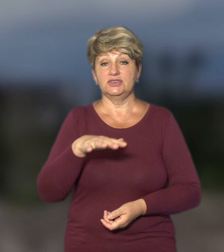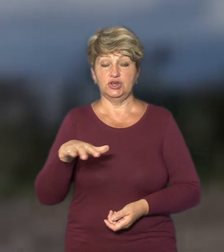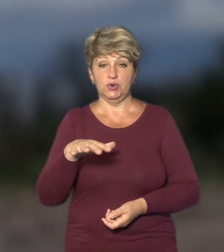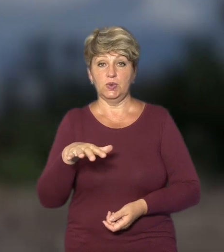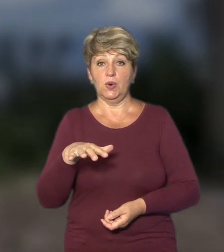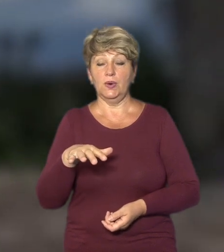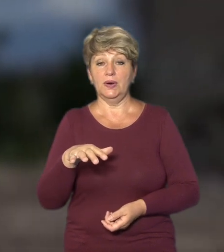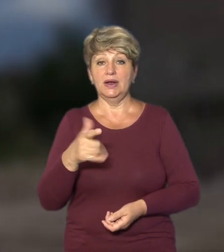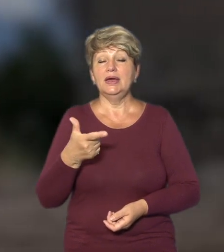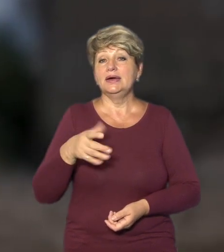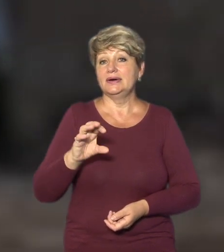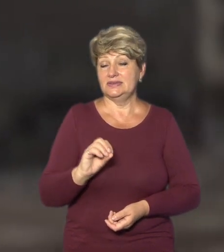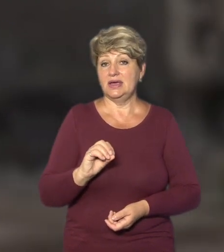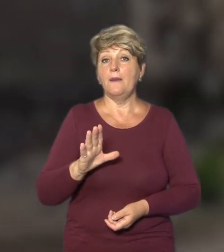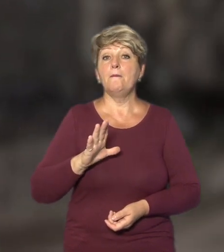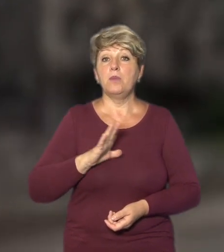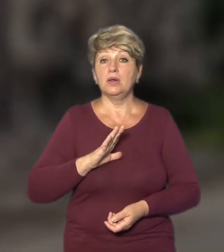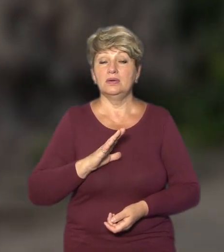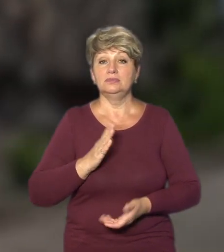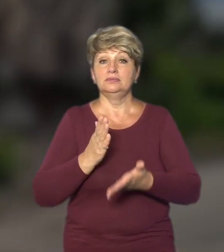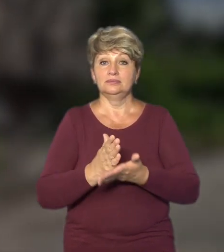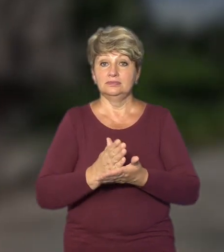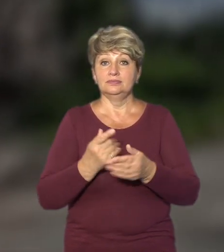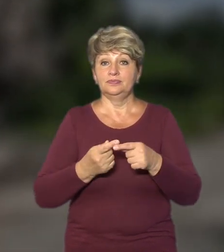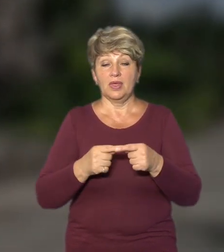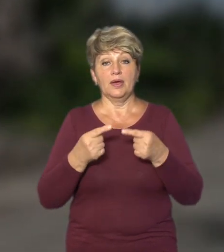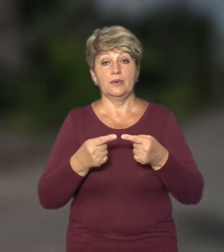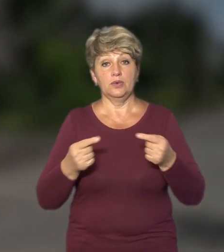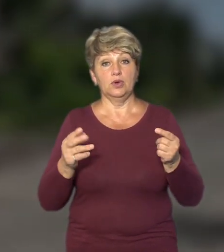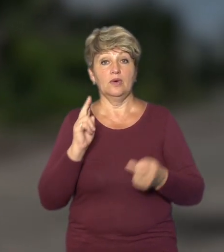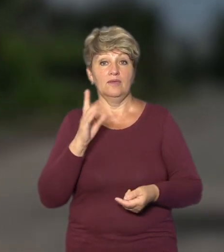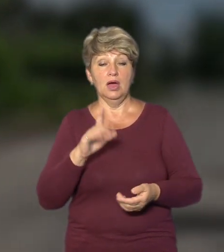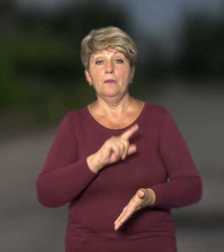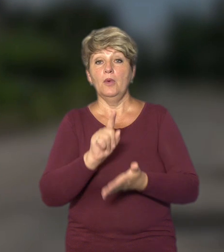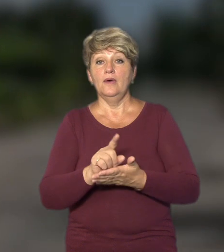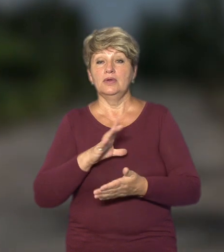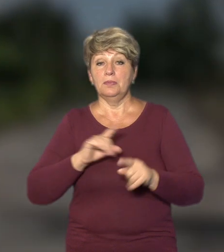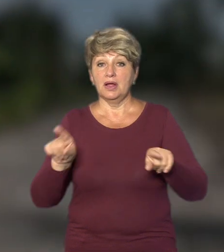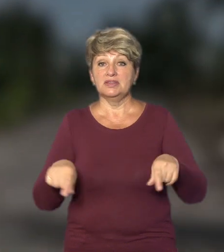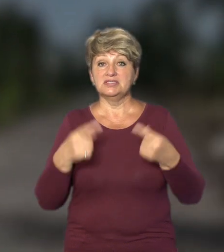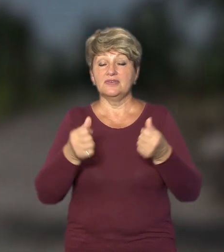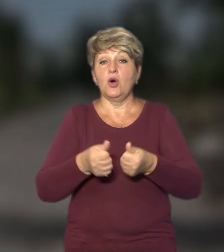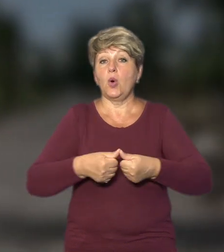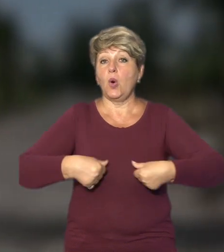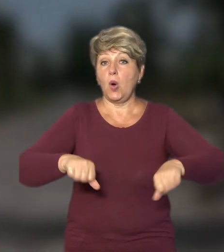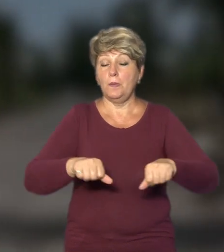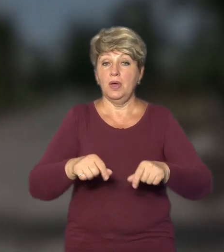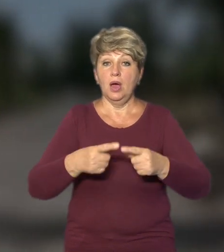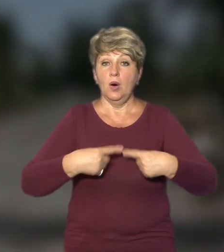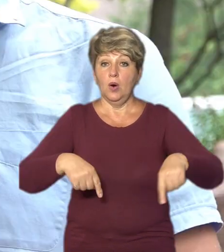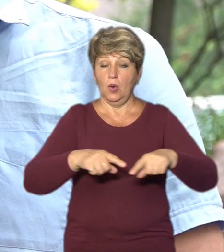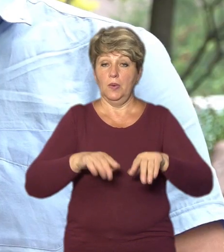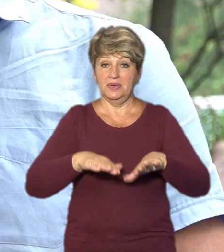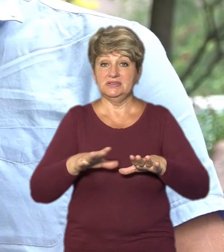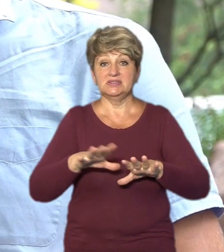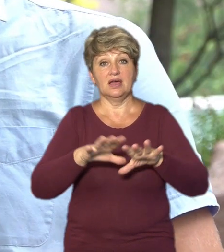де було розташовано це майно, повинні бути створені комісії при органах місцевої влади, які будуть